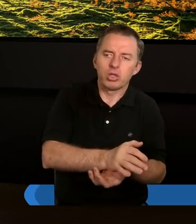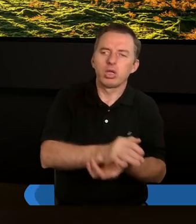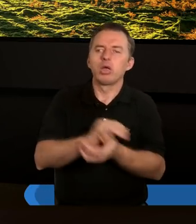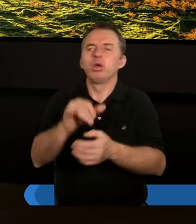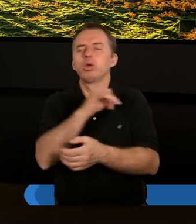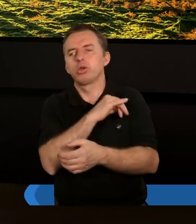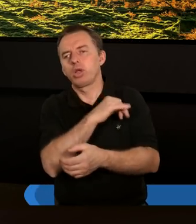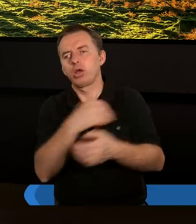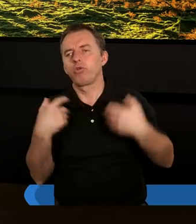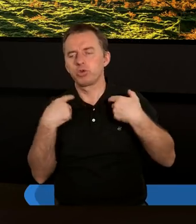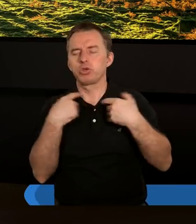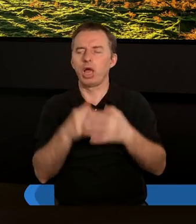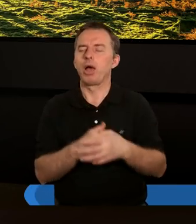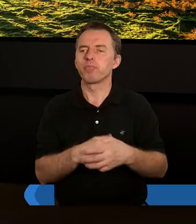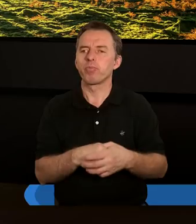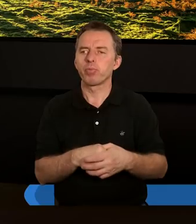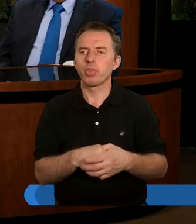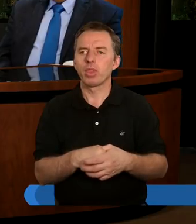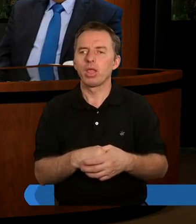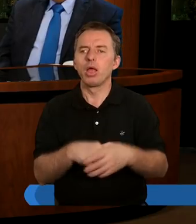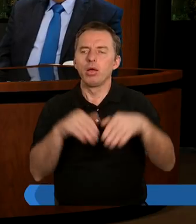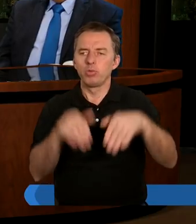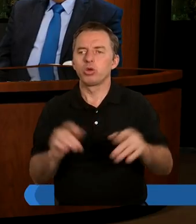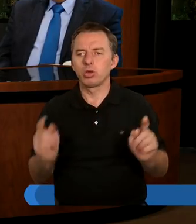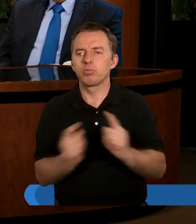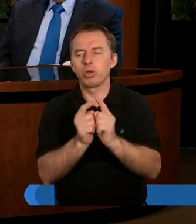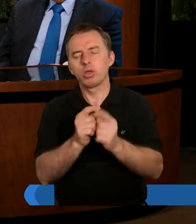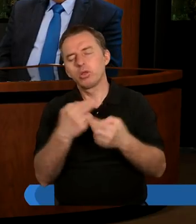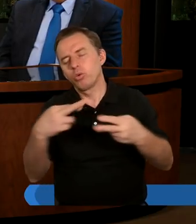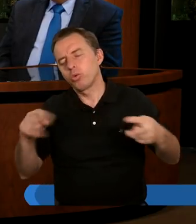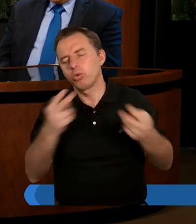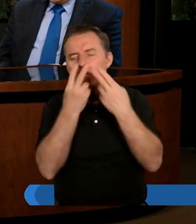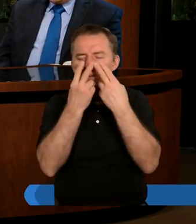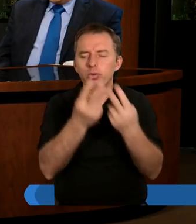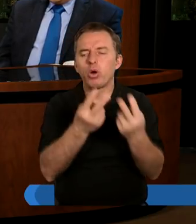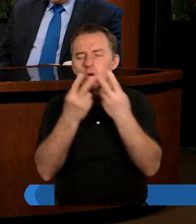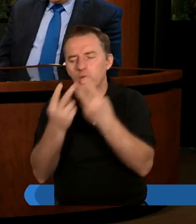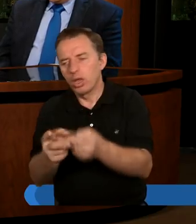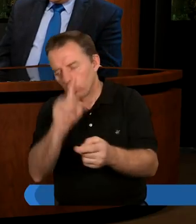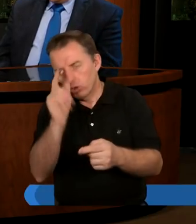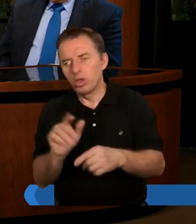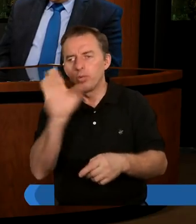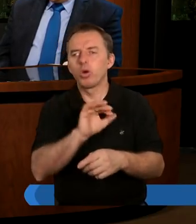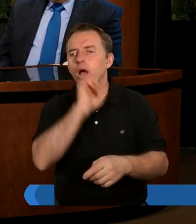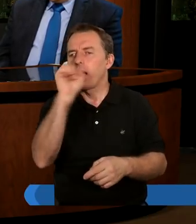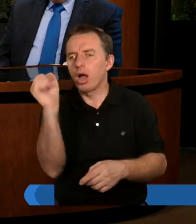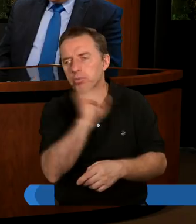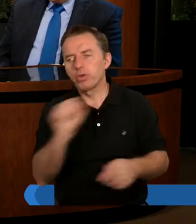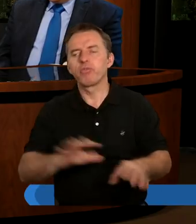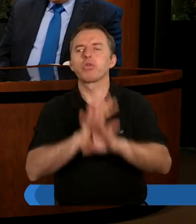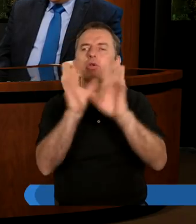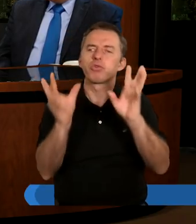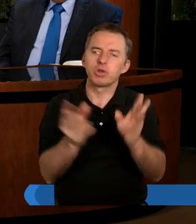tych przygniatających wyrzutów sumienia. Możemy spotkać się z poglądami ludzi, którzy twierdzą, że Pan Bóg absolutnie